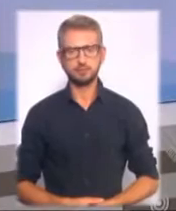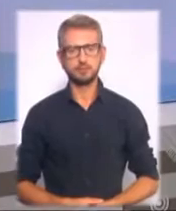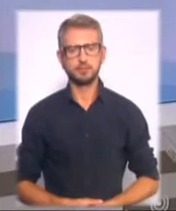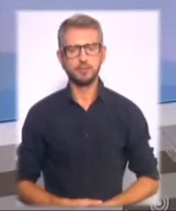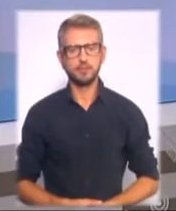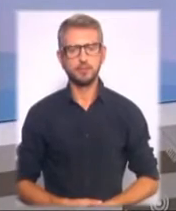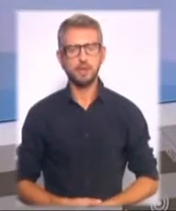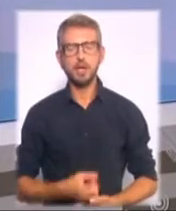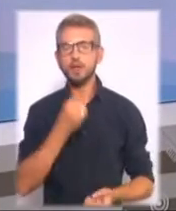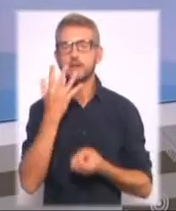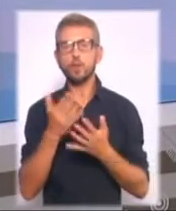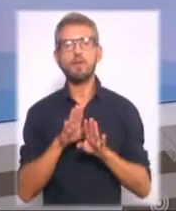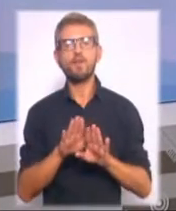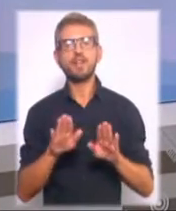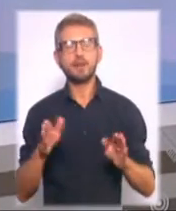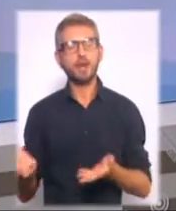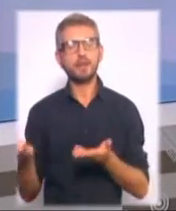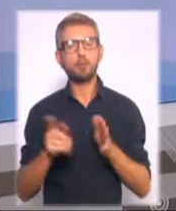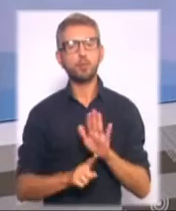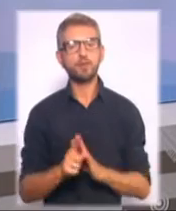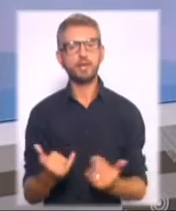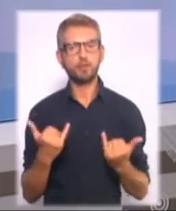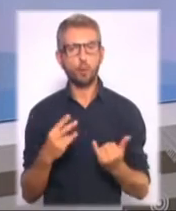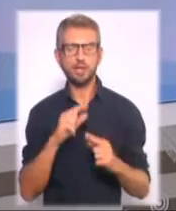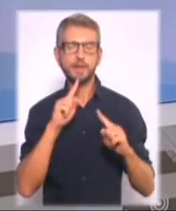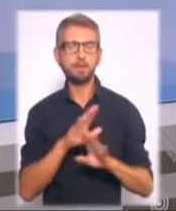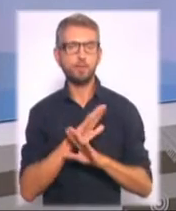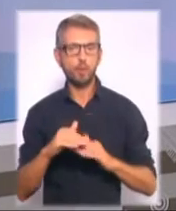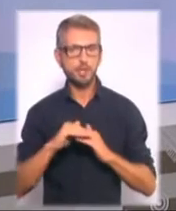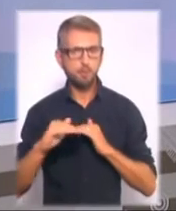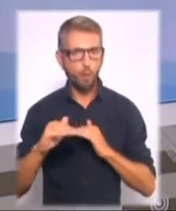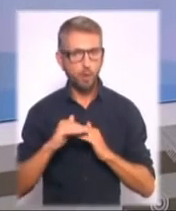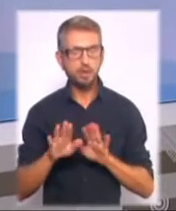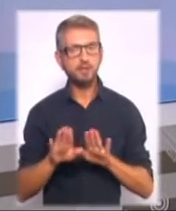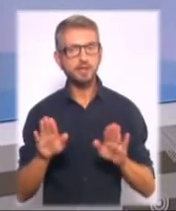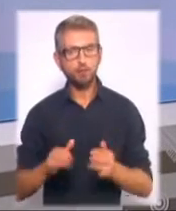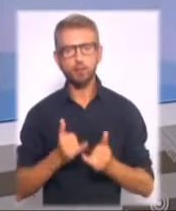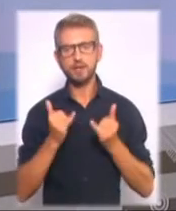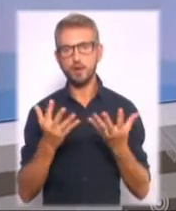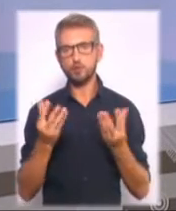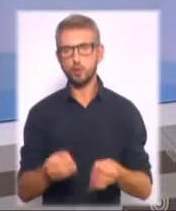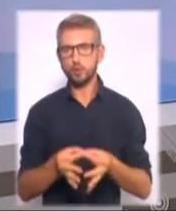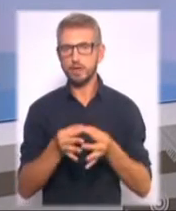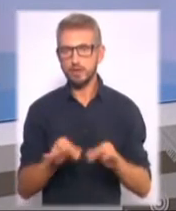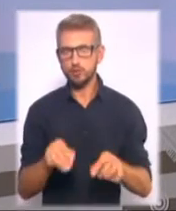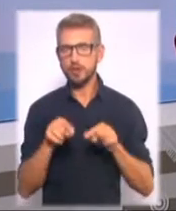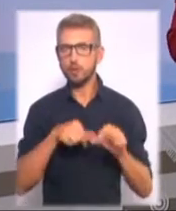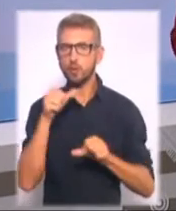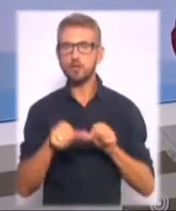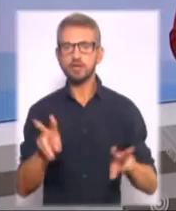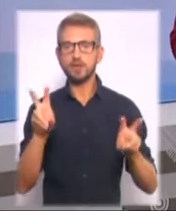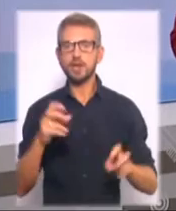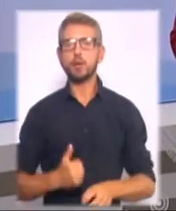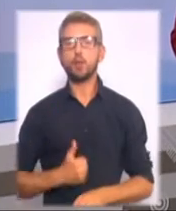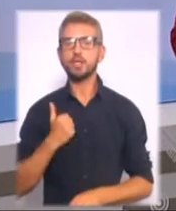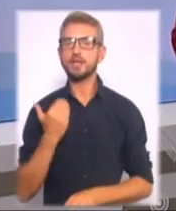Квіткова виставка запрошує від сьогодні на співочі поле. Експозицію присвячено Дню Незалежності. Цьогоріч назвали «Гордість